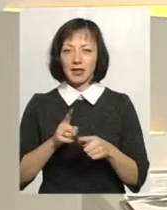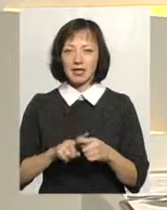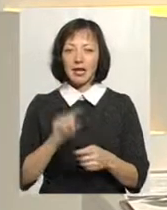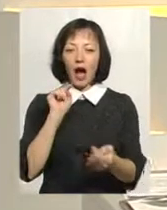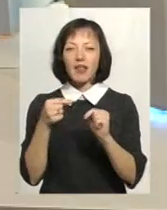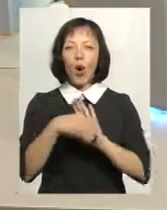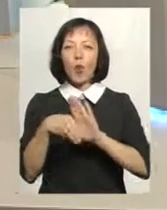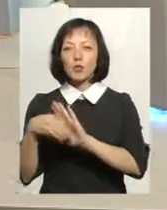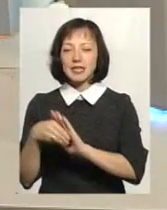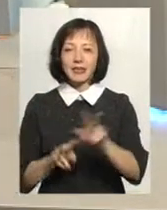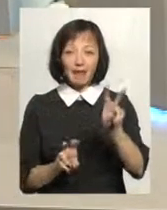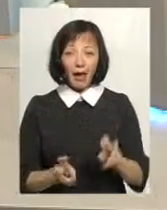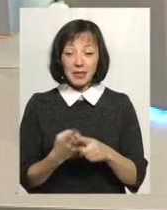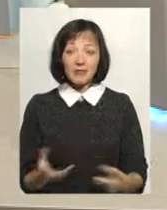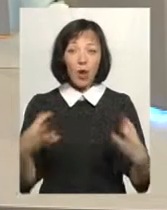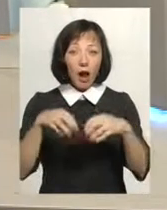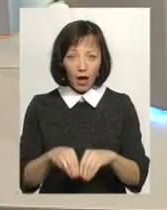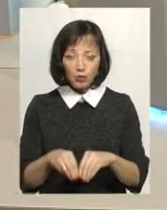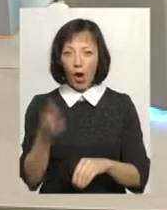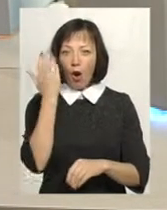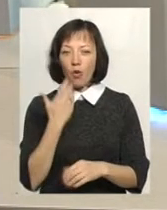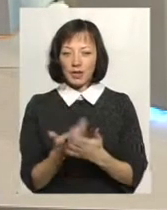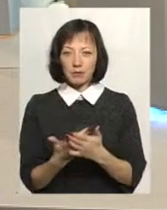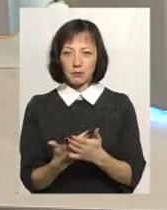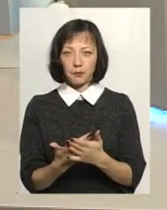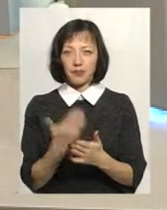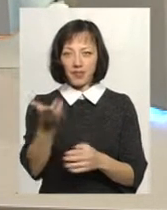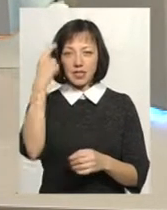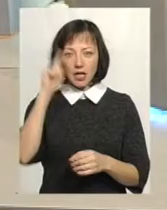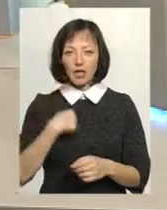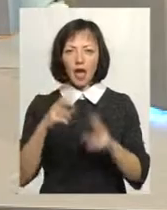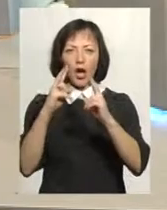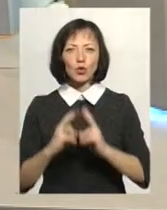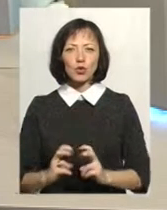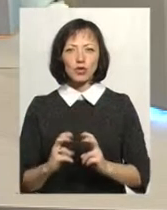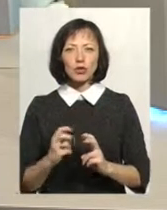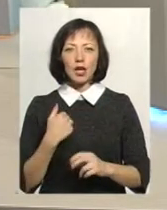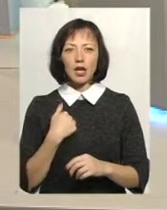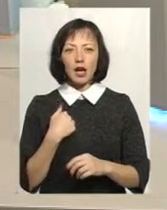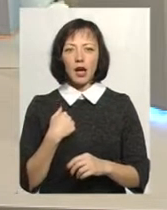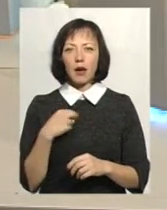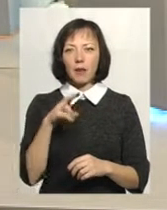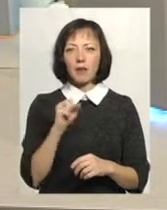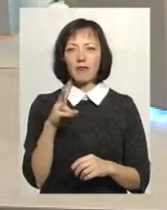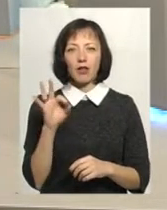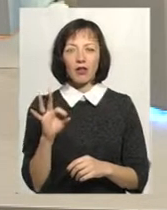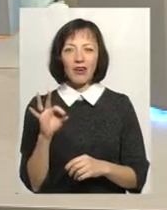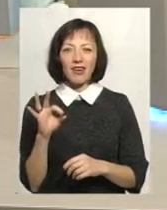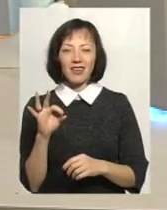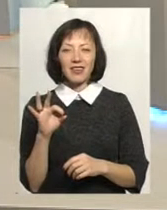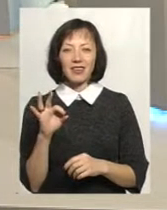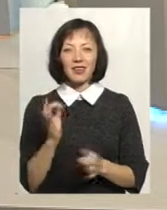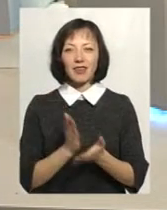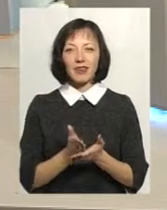антикорупційні такі теми. Це все разом. Коли ми беремо, наприклад, я досліджую, як і Павло, ми ще й